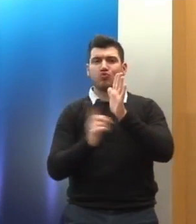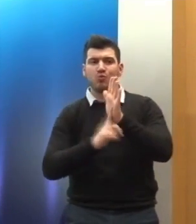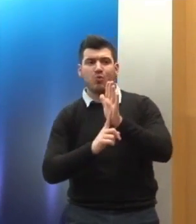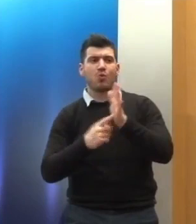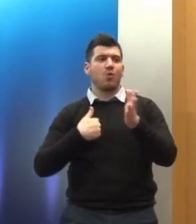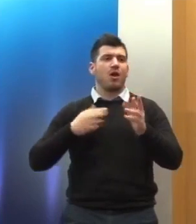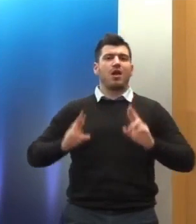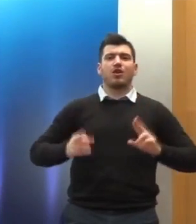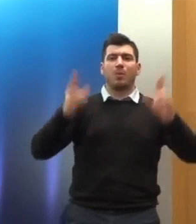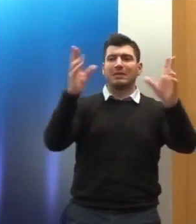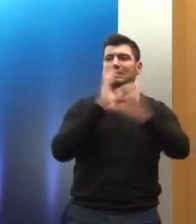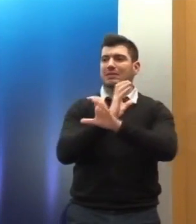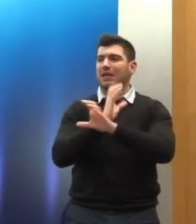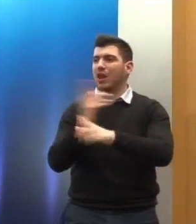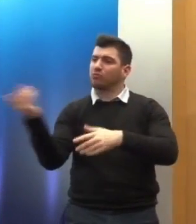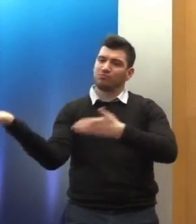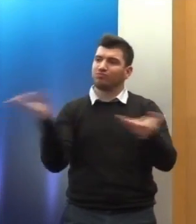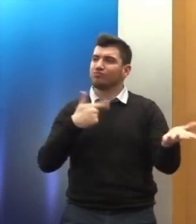ενεργοποίηση εισαγγελέων ρατσιστικής βίας,